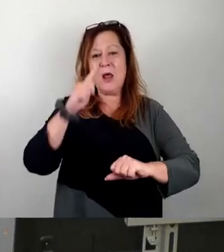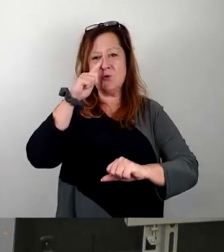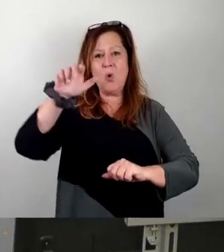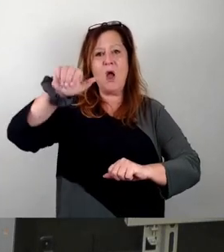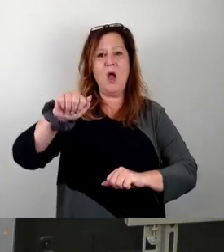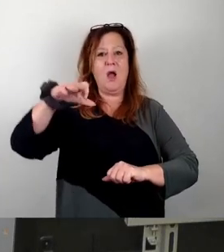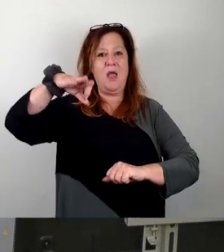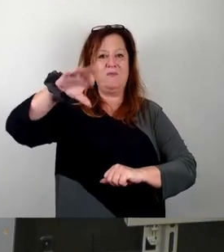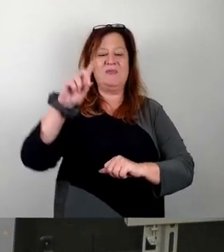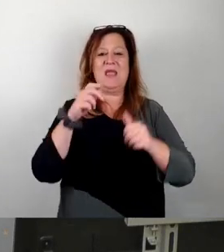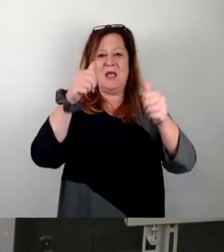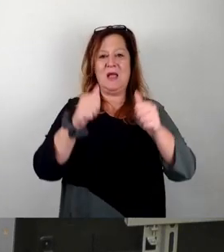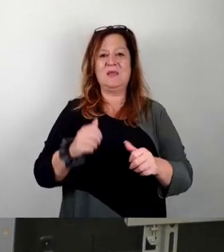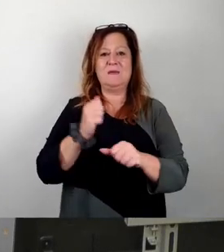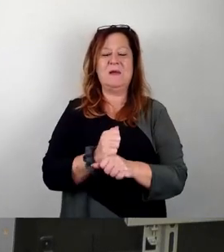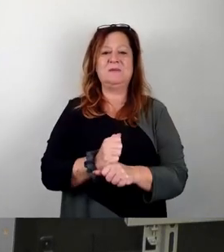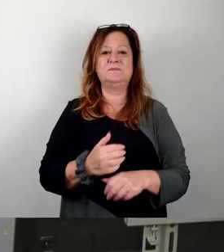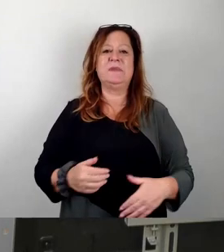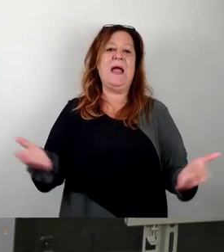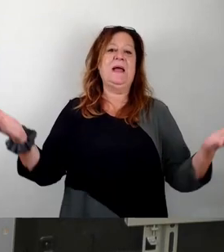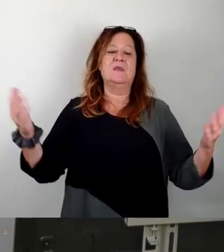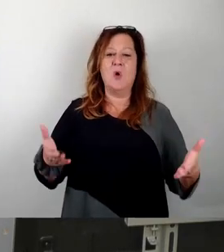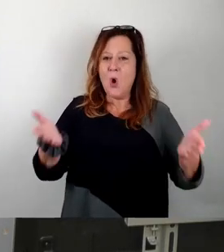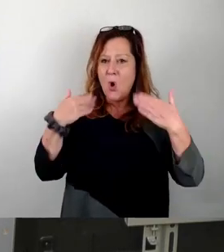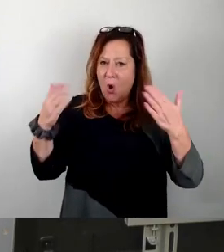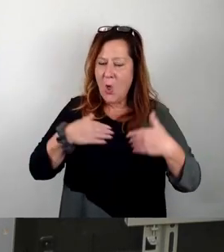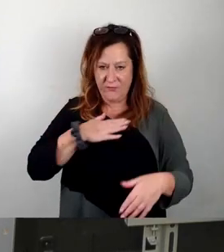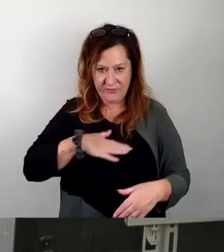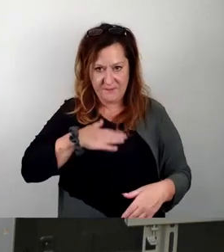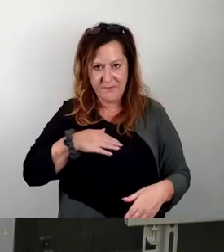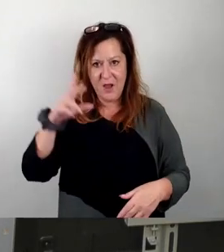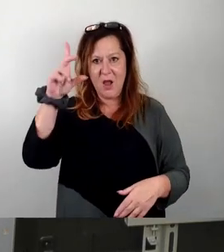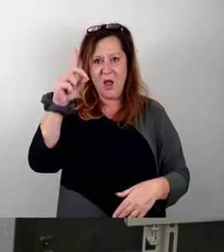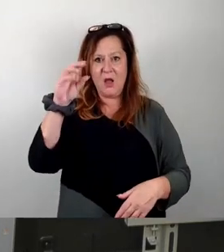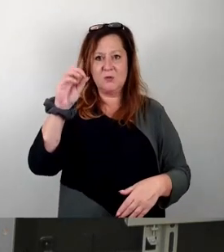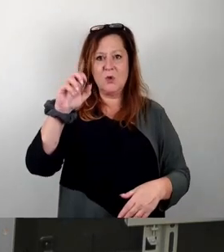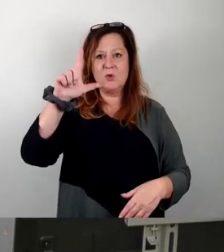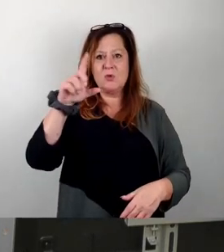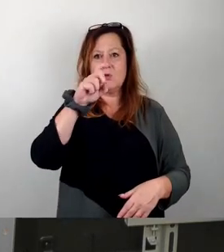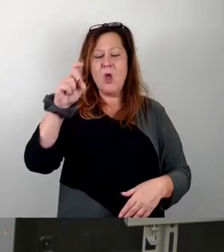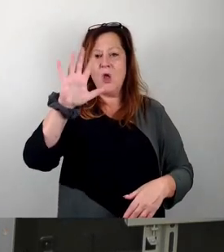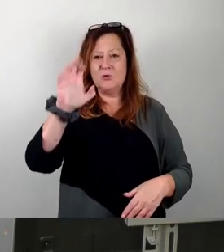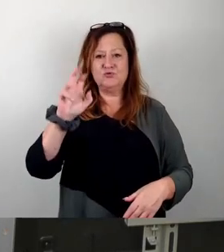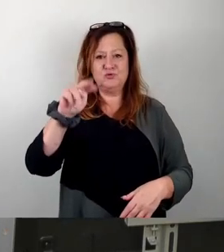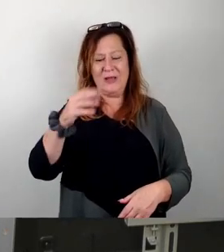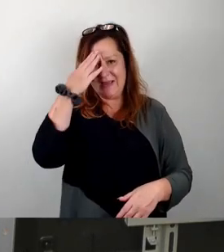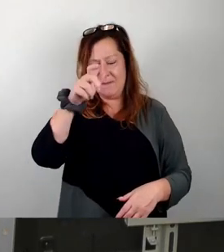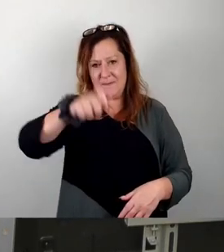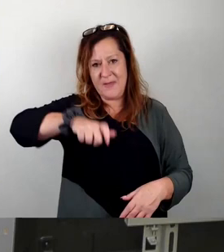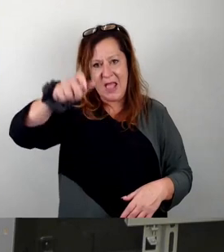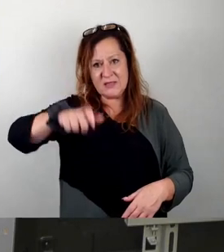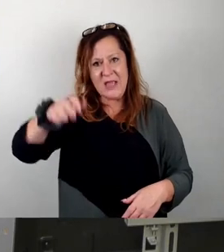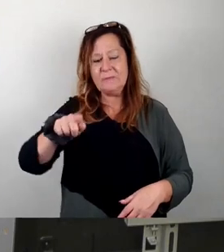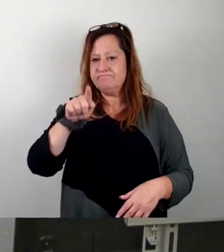Also, es geht ums Luftbad Döllchen, kennen ganz viele, einige sogar persönlich, weil sie schon dort waren. Luftbad Döllchen ist ein